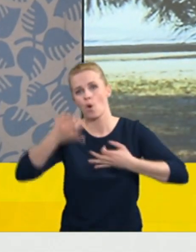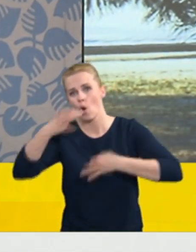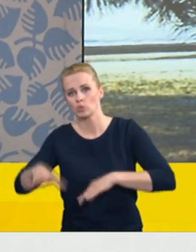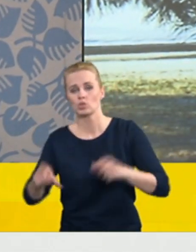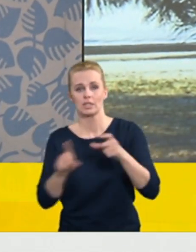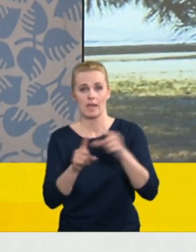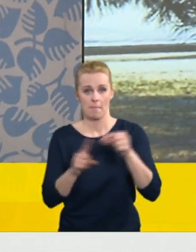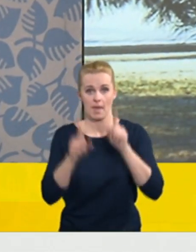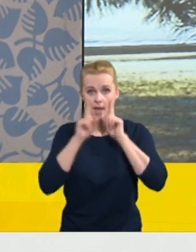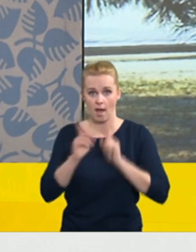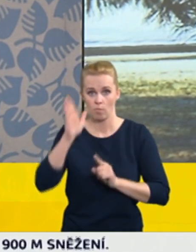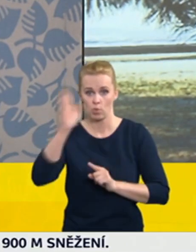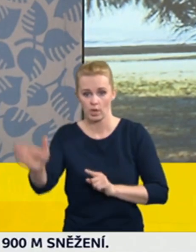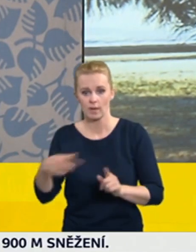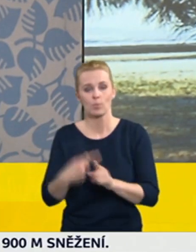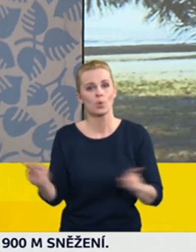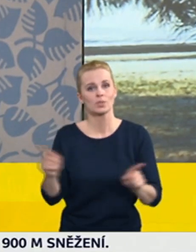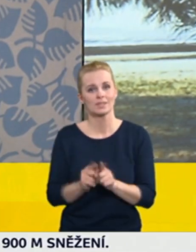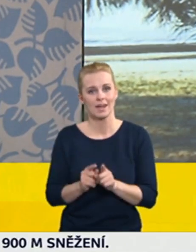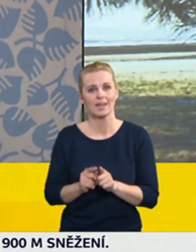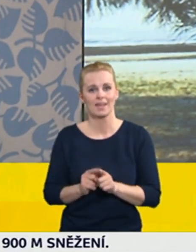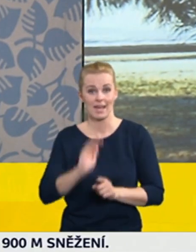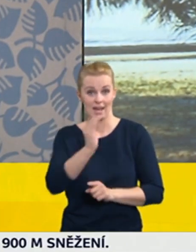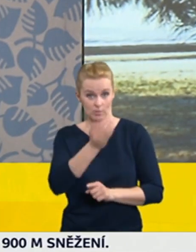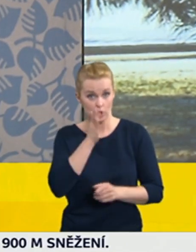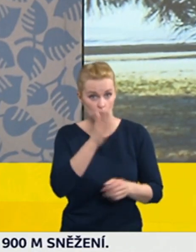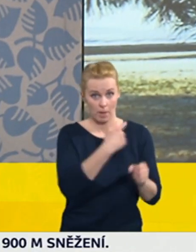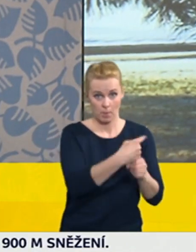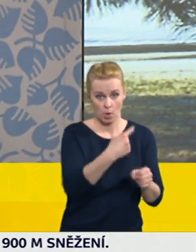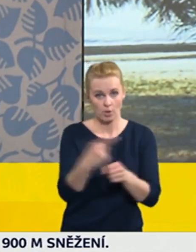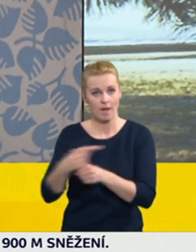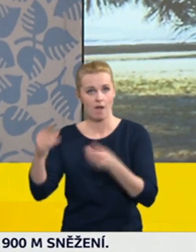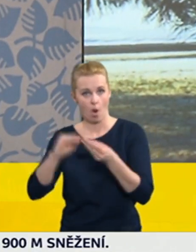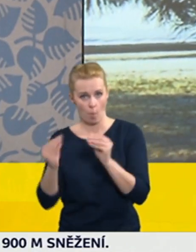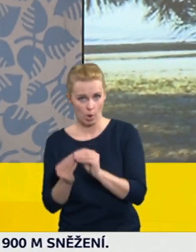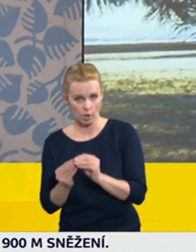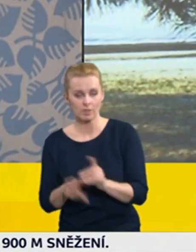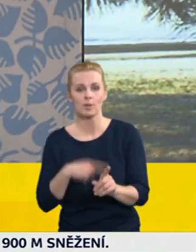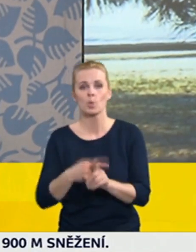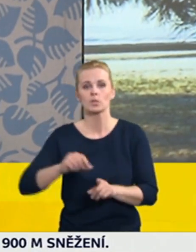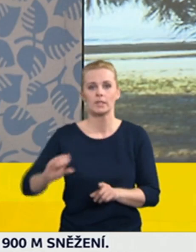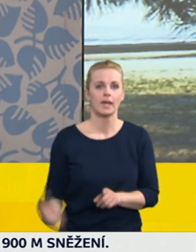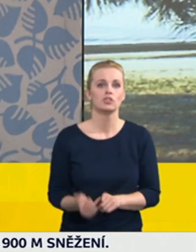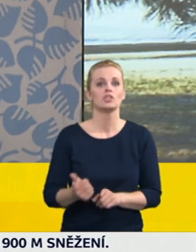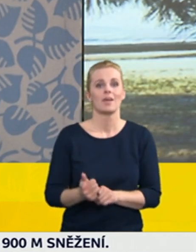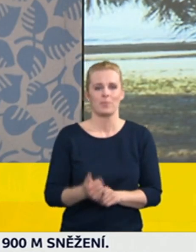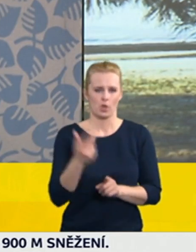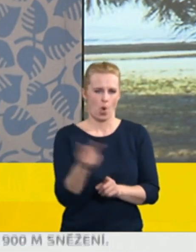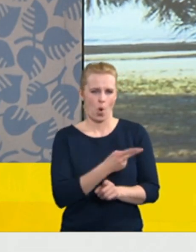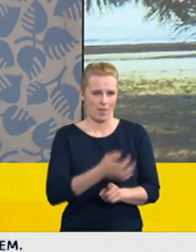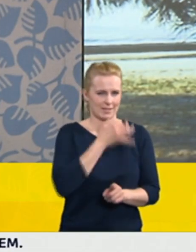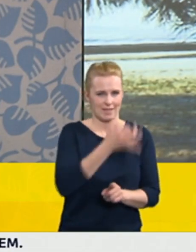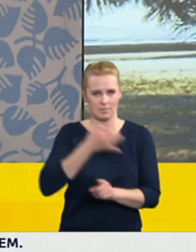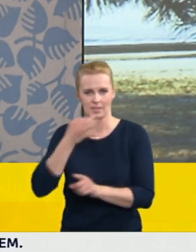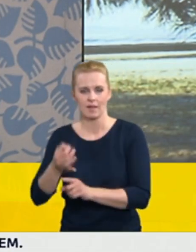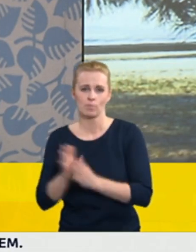tedy budou respirátory opravdu moci být prodávány v obchodech. A pak na vás dva ještě společně. Prosím, doplňte to info